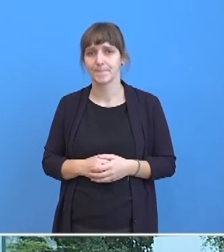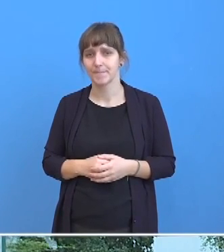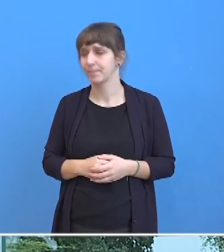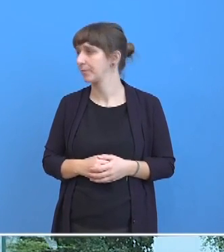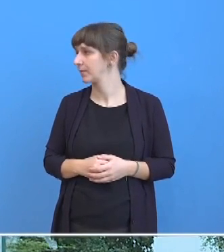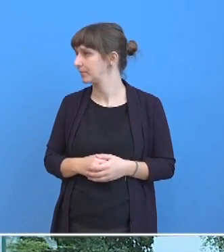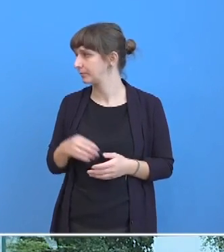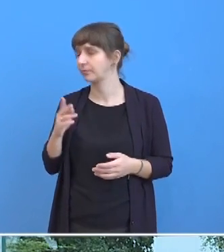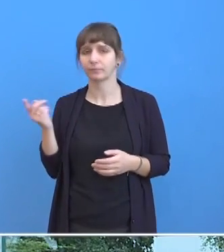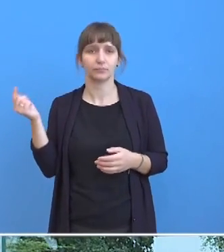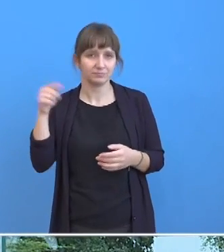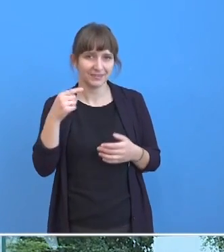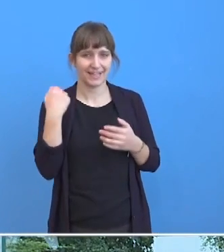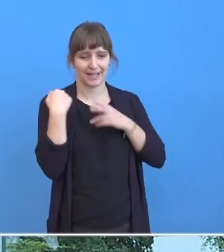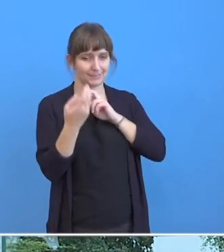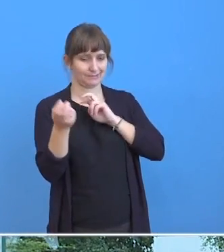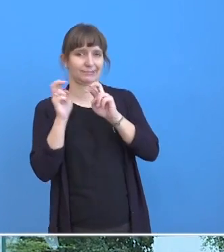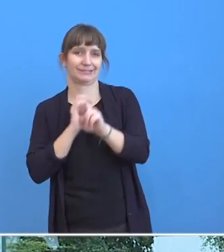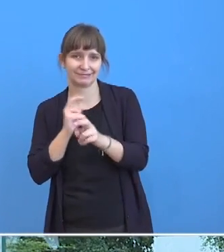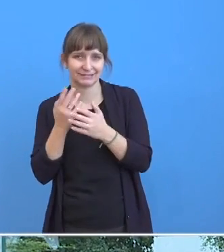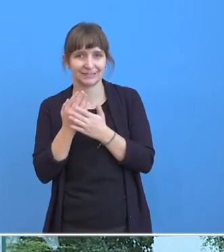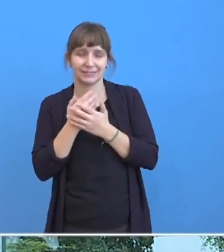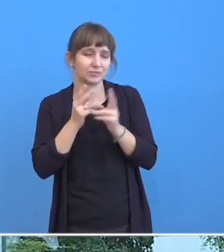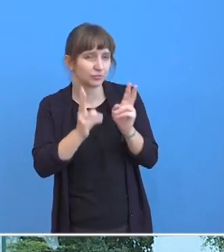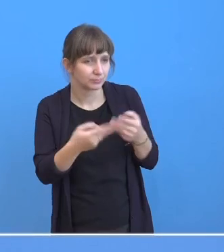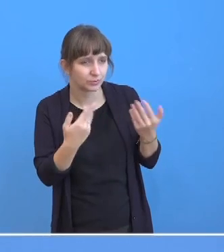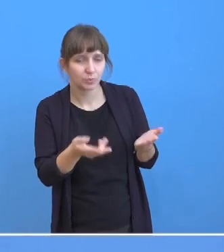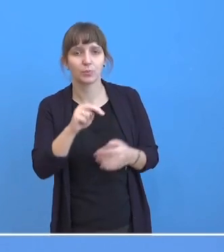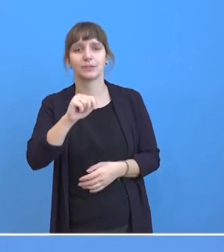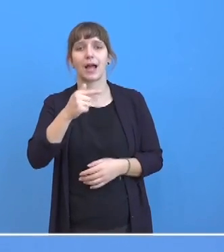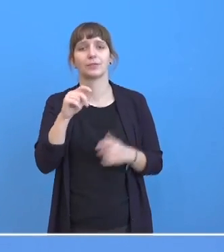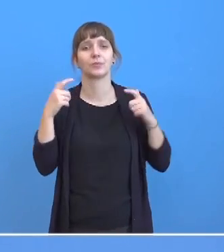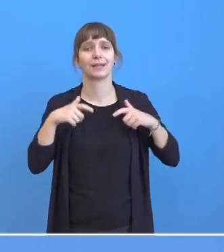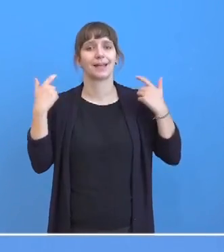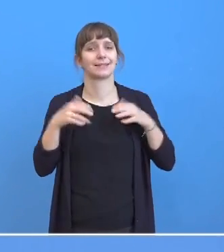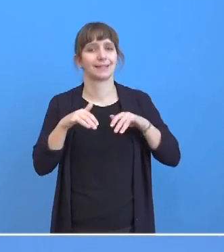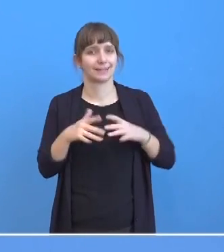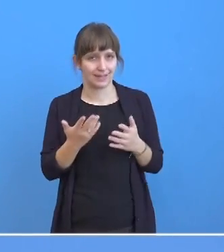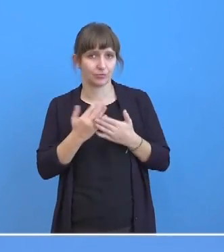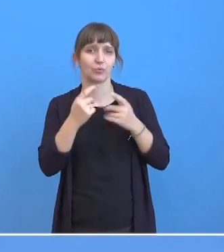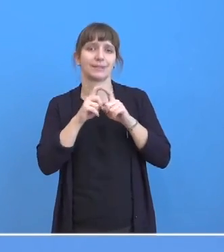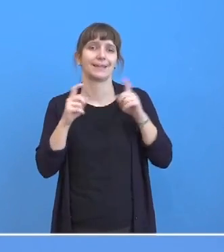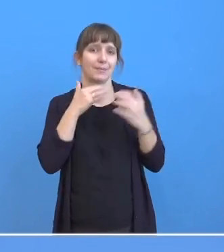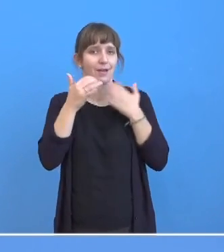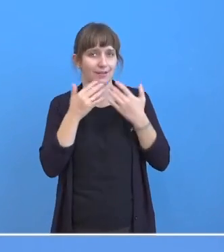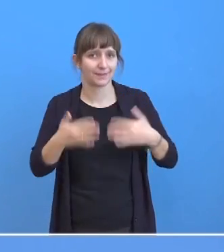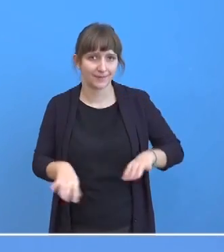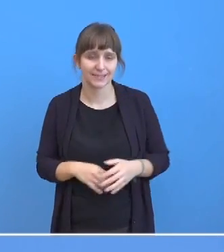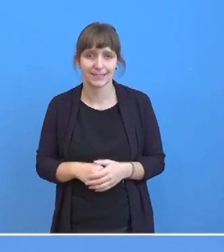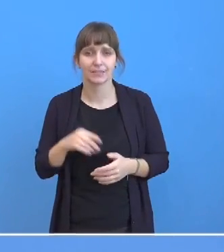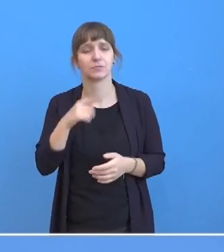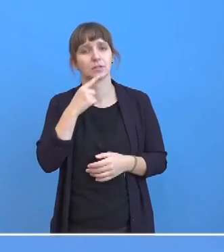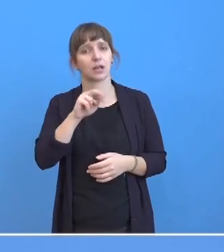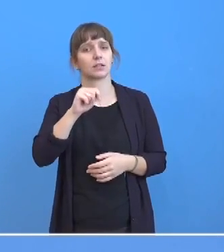umsonst diesen Platzwechsel vollzogen habe, kann ich Ihnen noch sagen, es gab ja Äußerungen des NATO-Generalsekretärs zu diesem Thema. Und der hat ja auch bekräftigt, dass die NATO